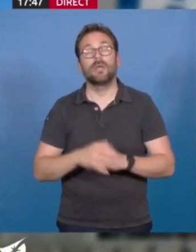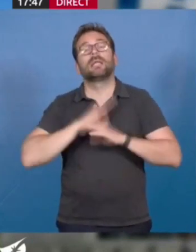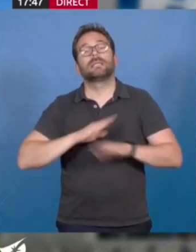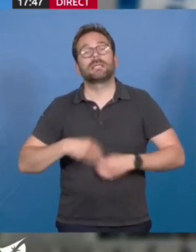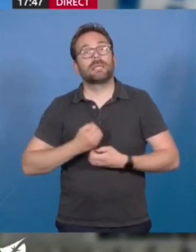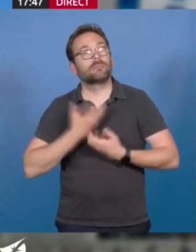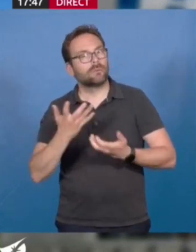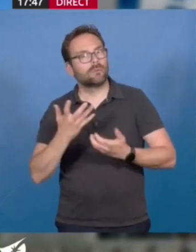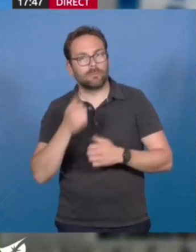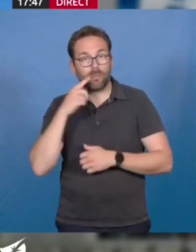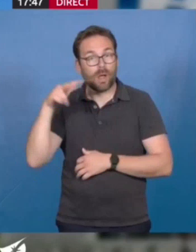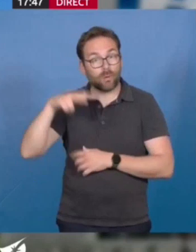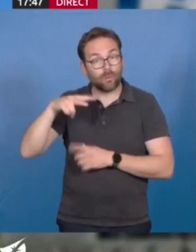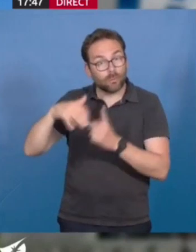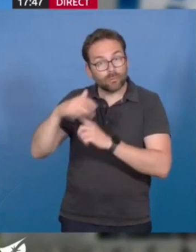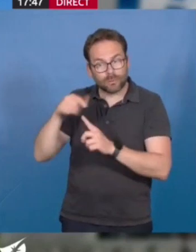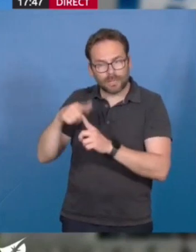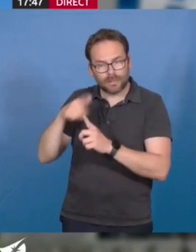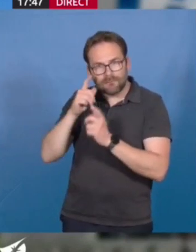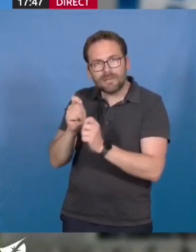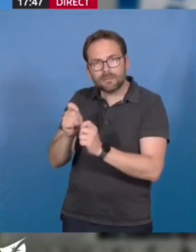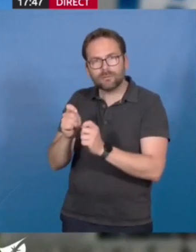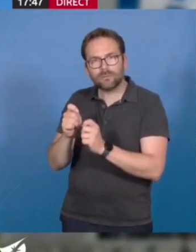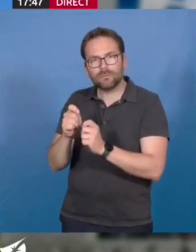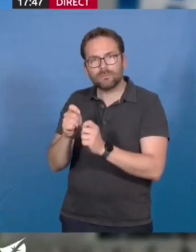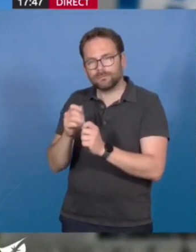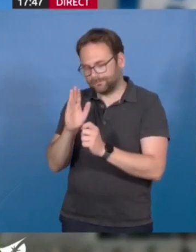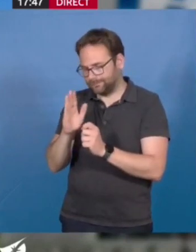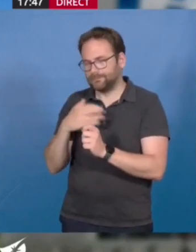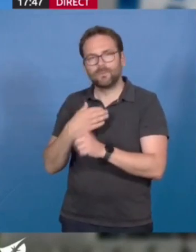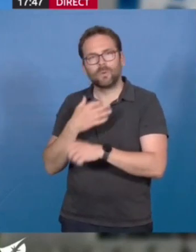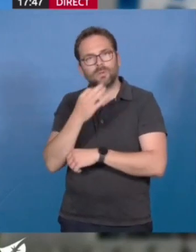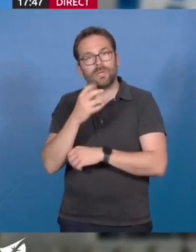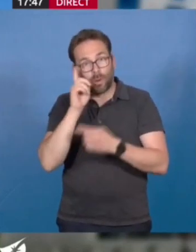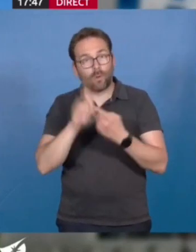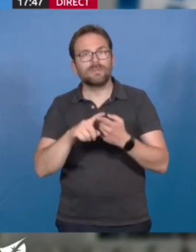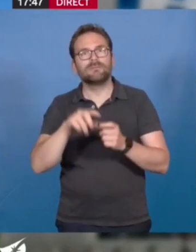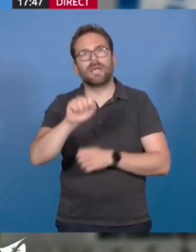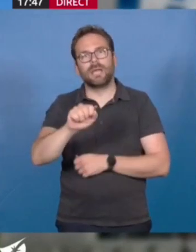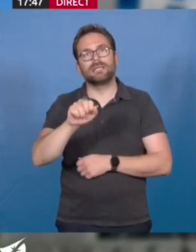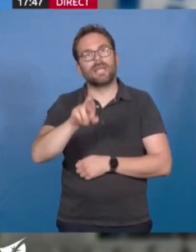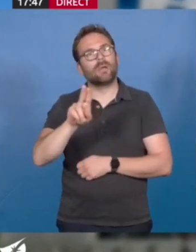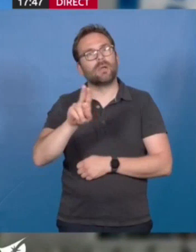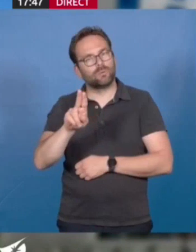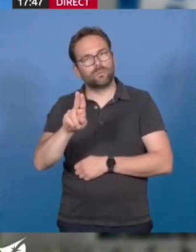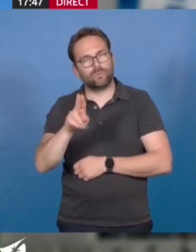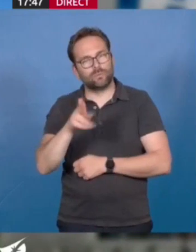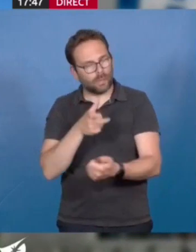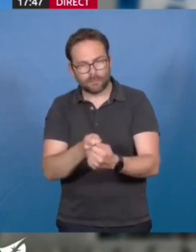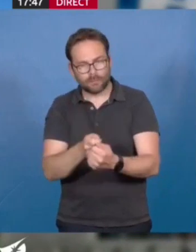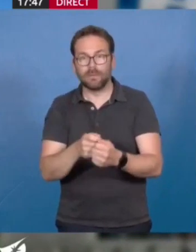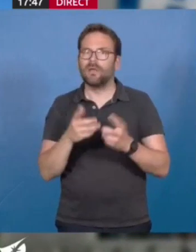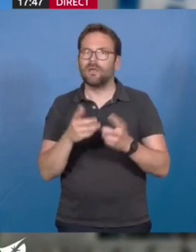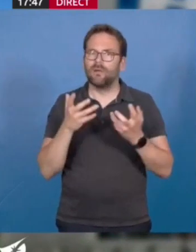social reste au cœur de nos préoccupations. Nous souscrivons pleinement aux objectifs de la loi SRU et réclamons des sanctions plus